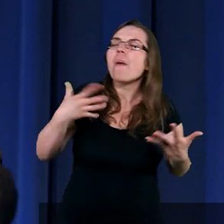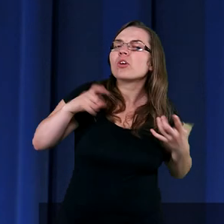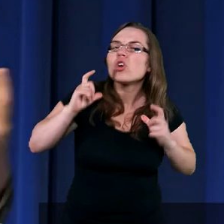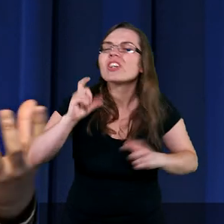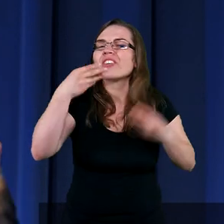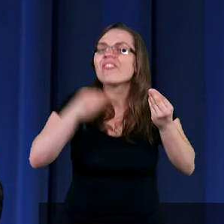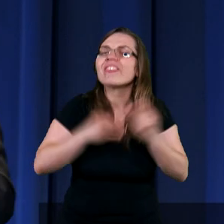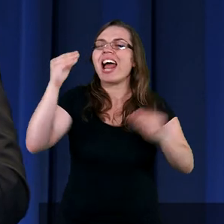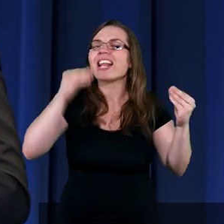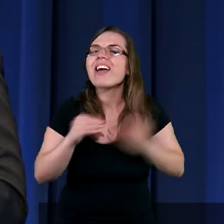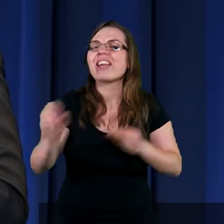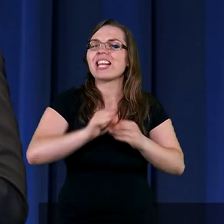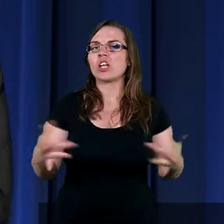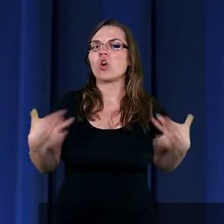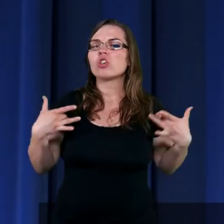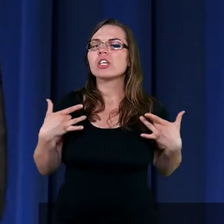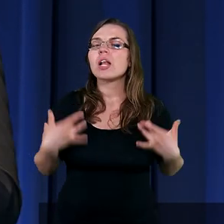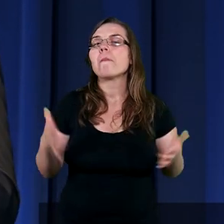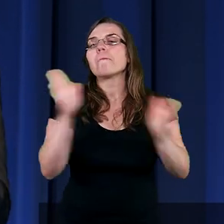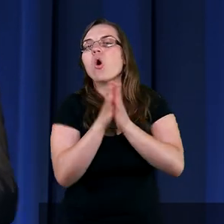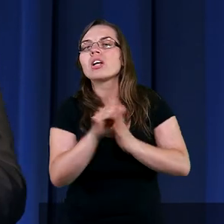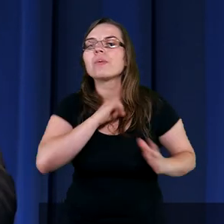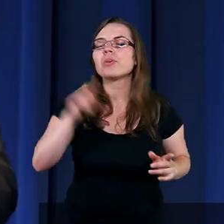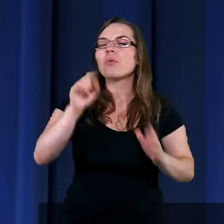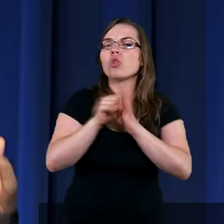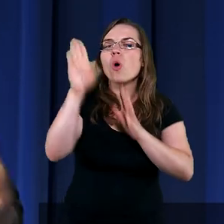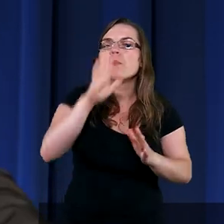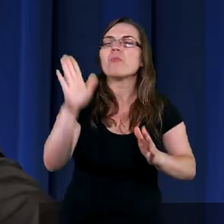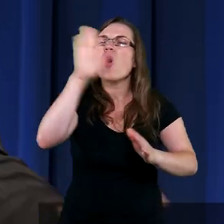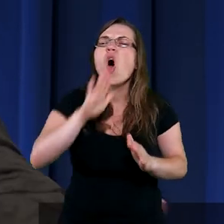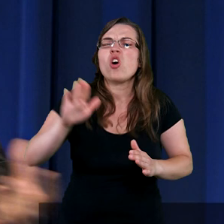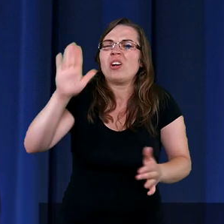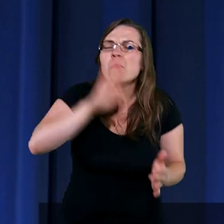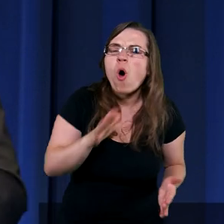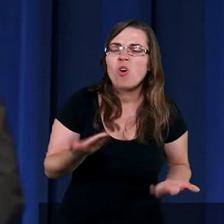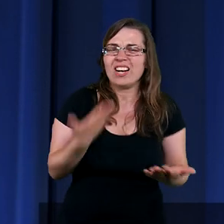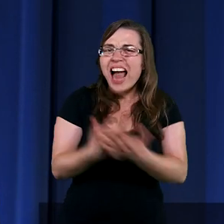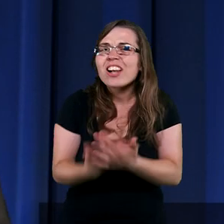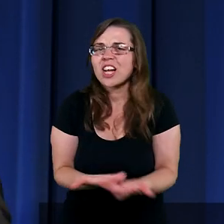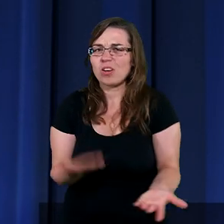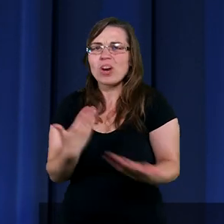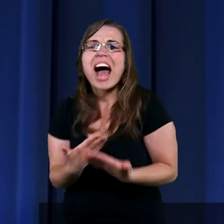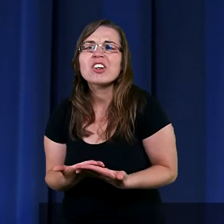chciałby od życia trochę więcej. Może modlimy się nawet do Pana Boga, mówimy, Panie Boże, dlaczego tak jest?